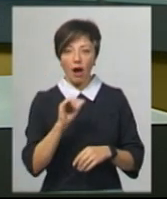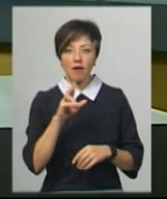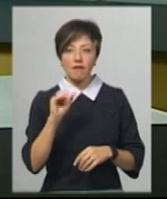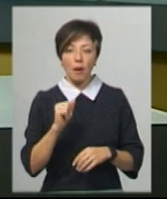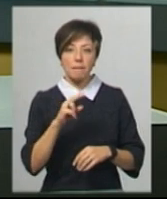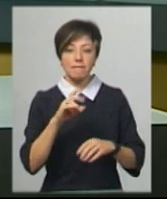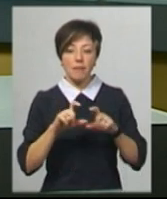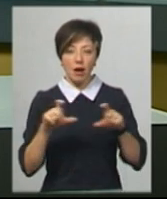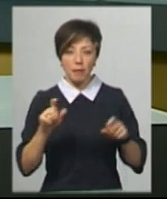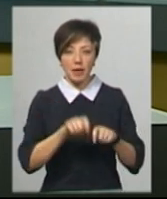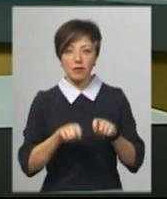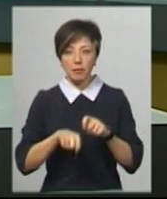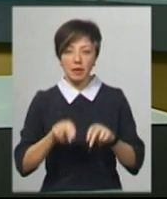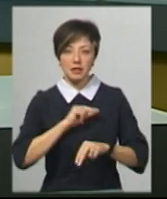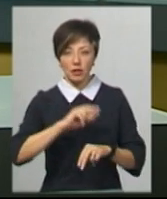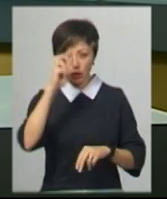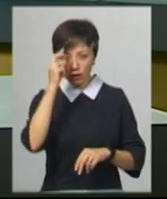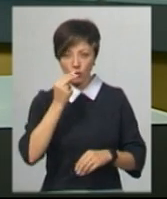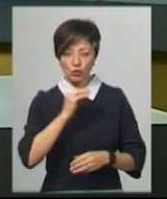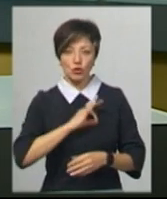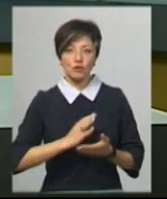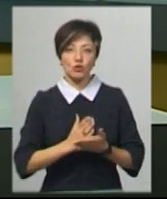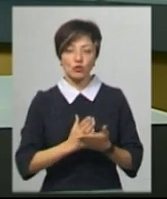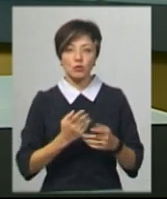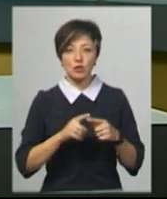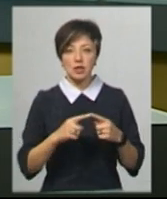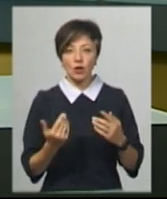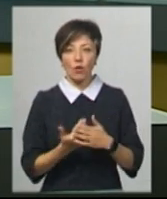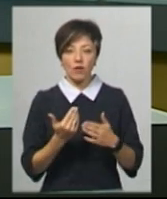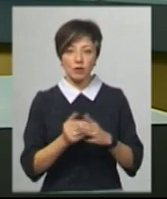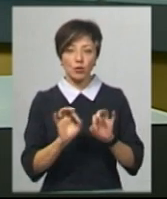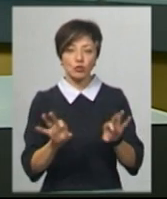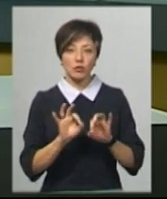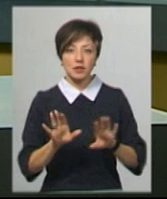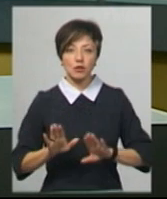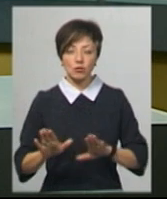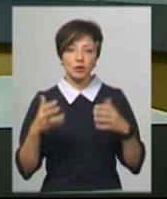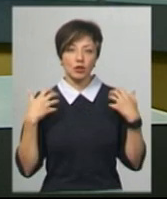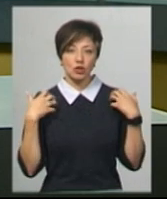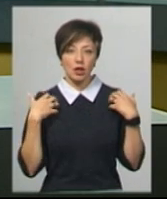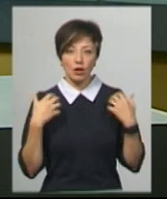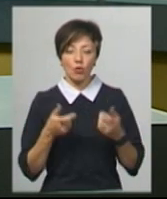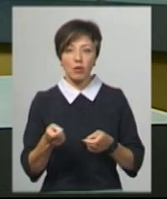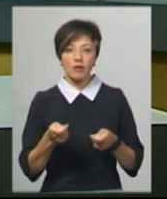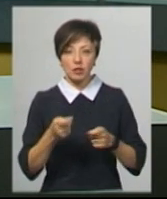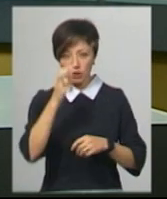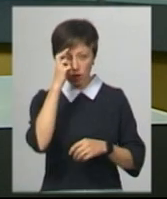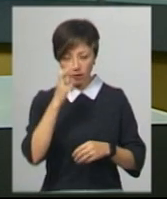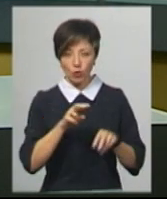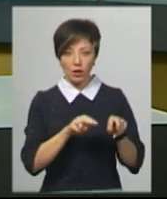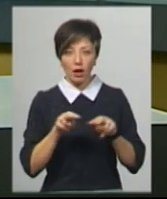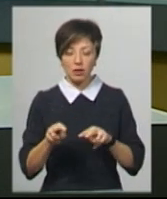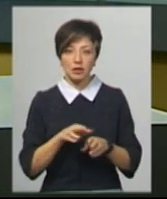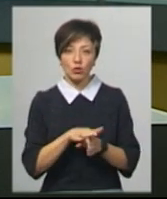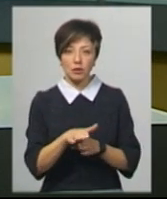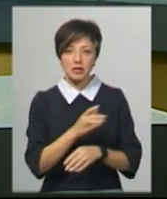сьогодні перевірили працівники Держпродспоживслужби. Про це новини на Суспільному розповів заступник начальника управління державного нагляду